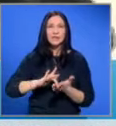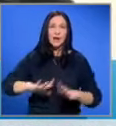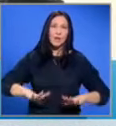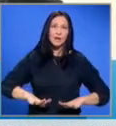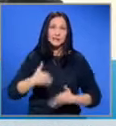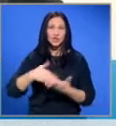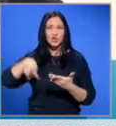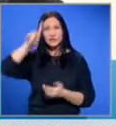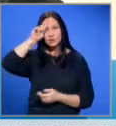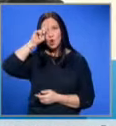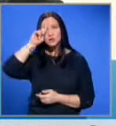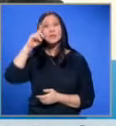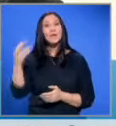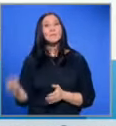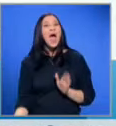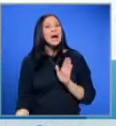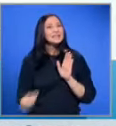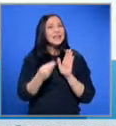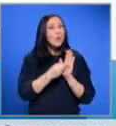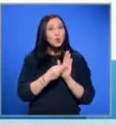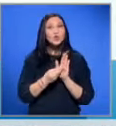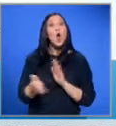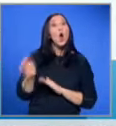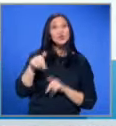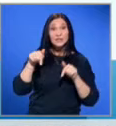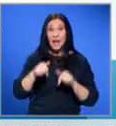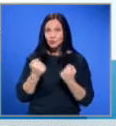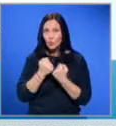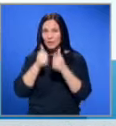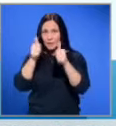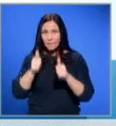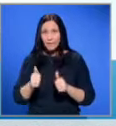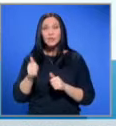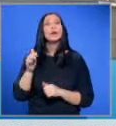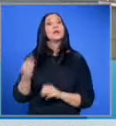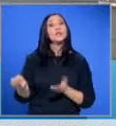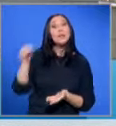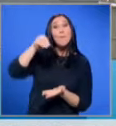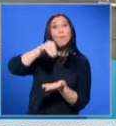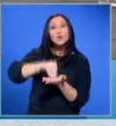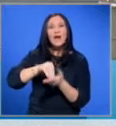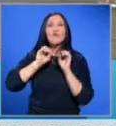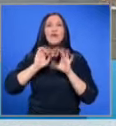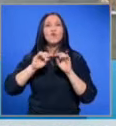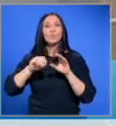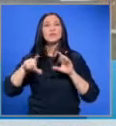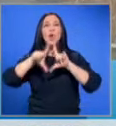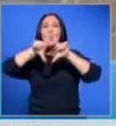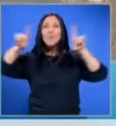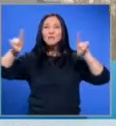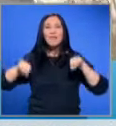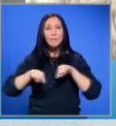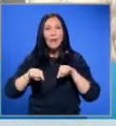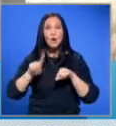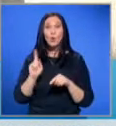градска част на столицата. Заложено е още на сегашното място на паметника да бъде поставена информационна табела, която